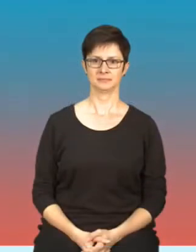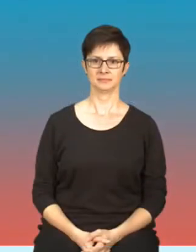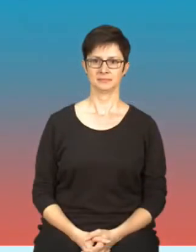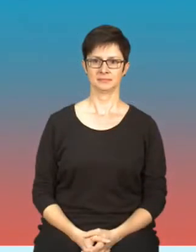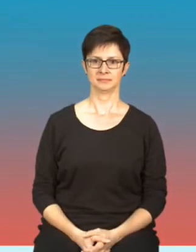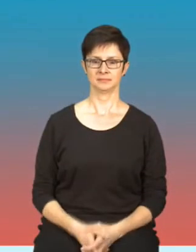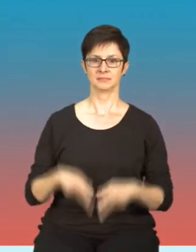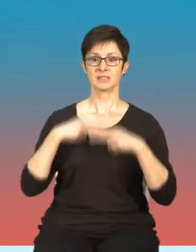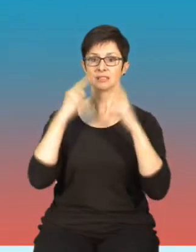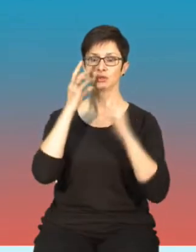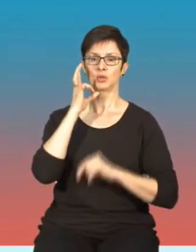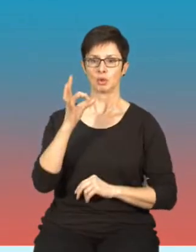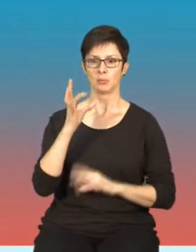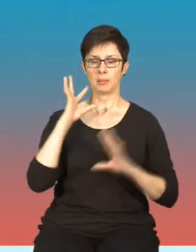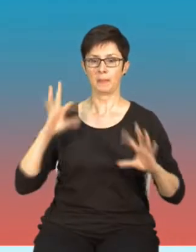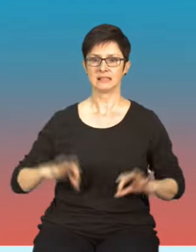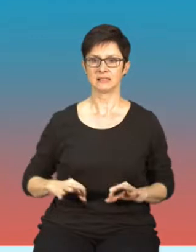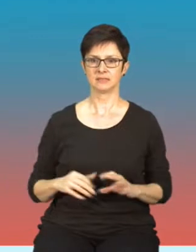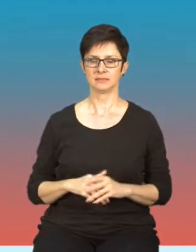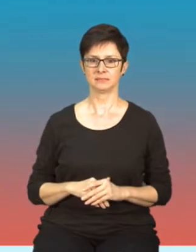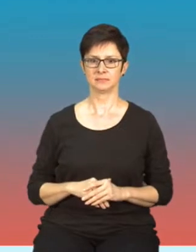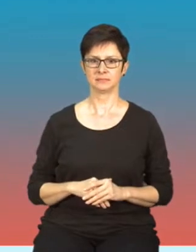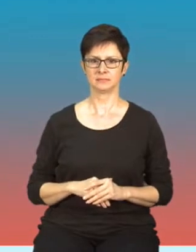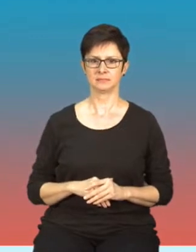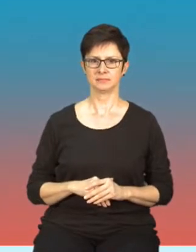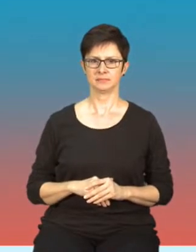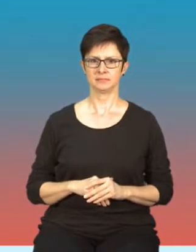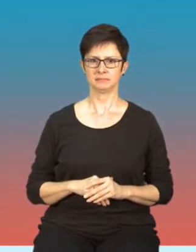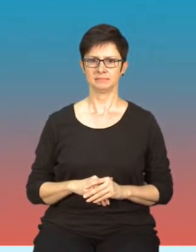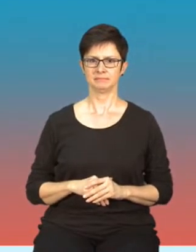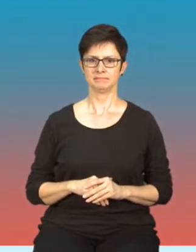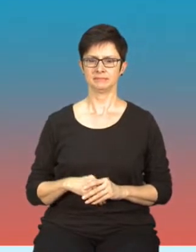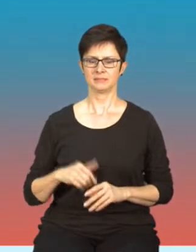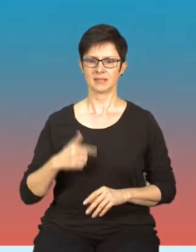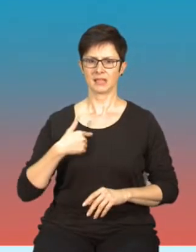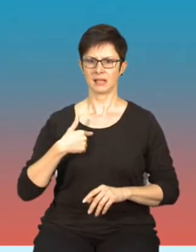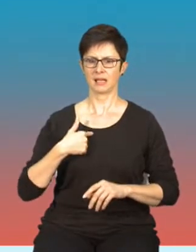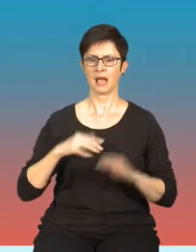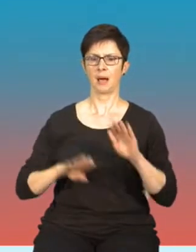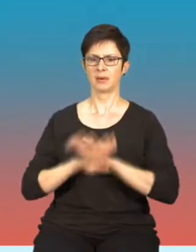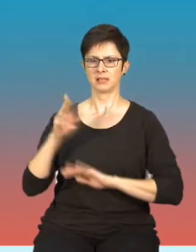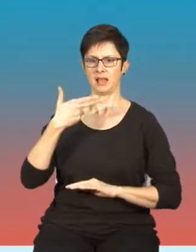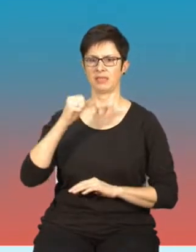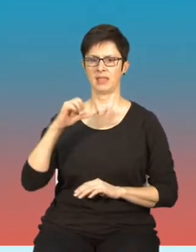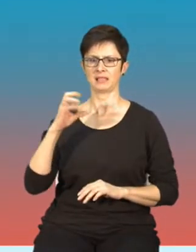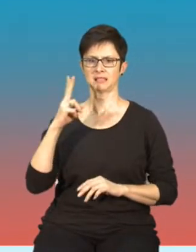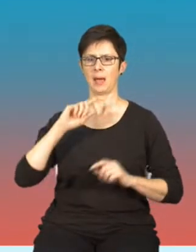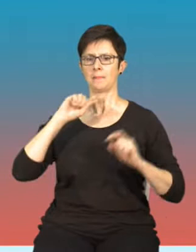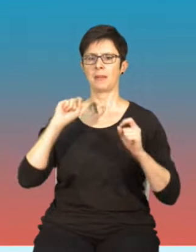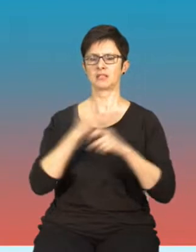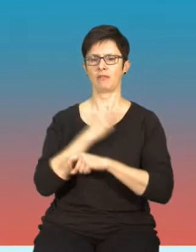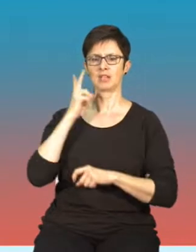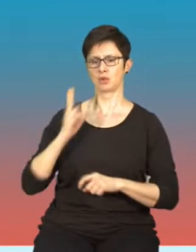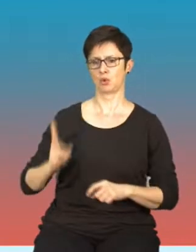Dzień dobry Państwu. Ja nazywam się Julian Dobrowolski, reprezentuję NASK, Państwowy Instytut